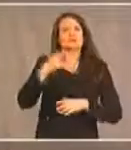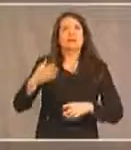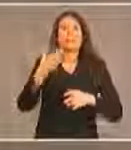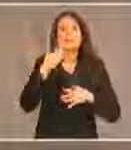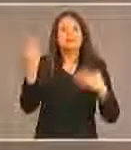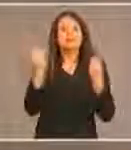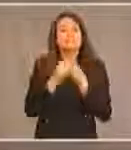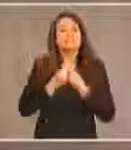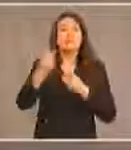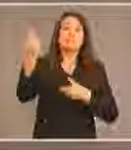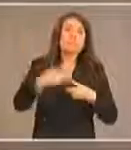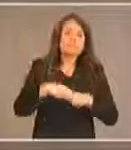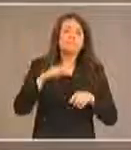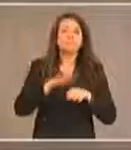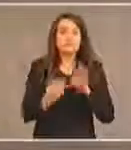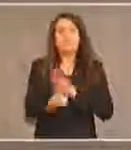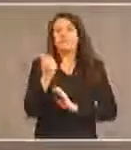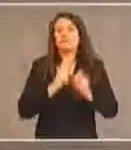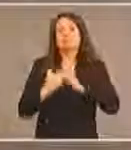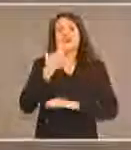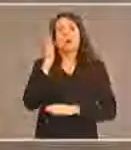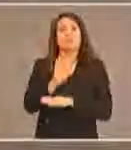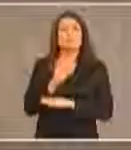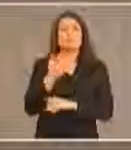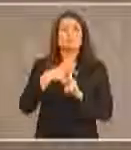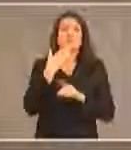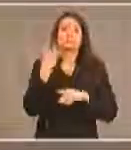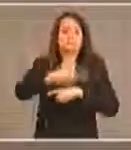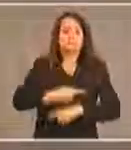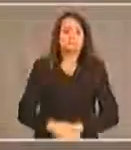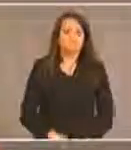'avoir participé à cet événement historique bon après-midi et bonne journée